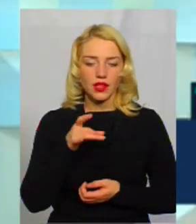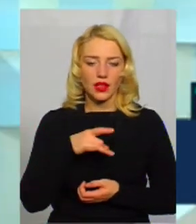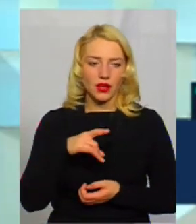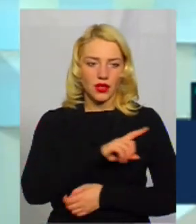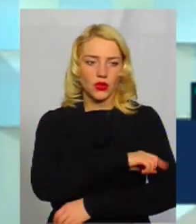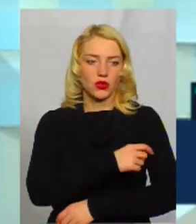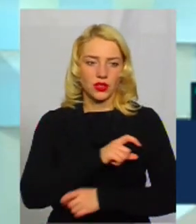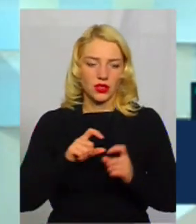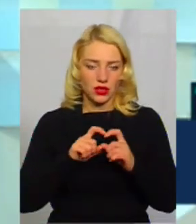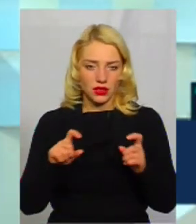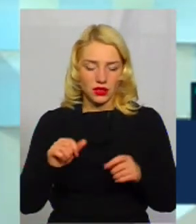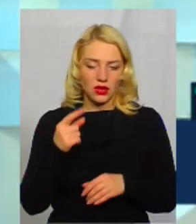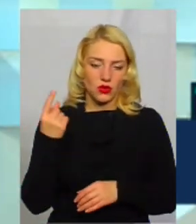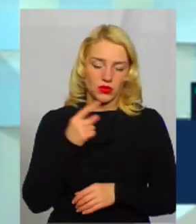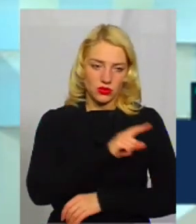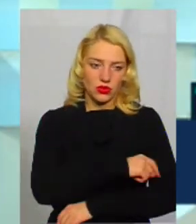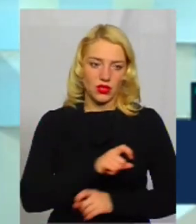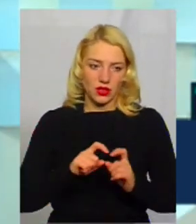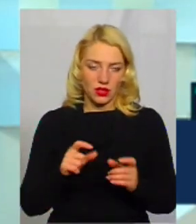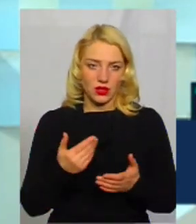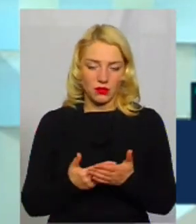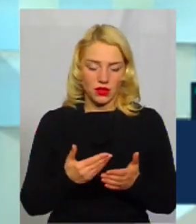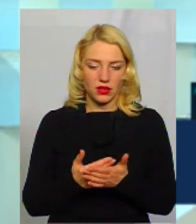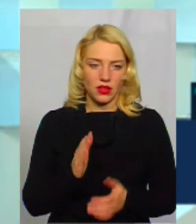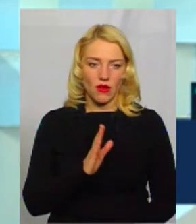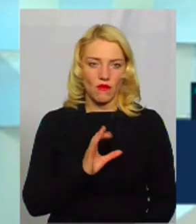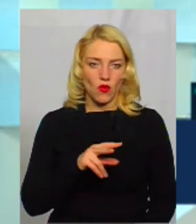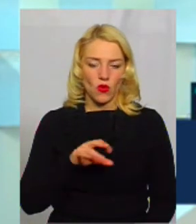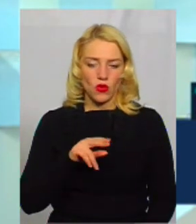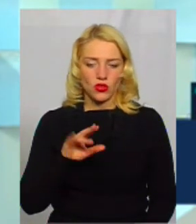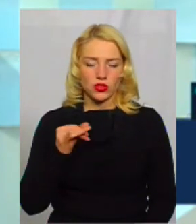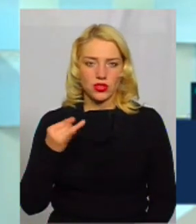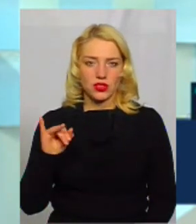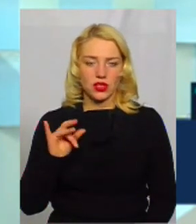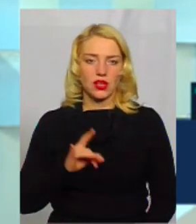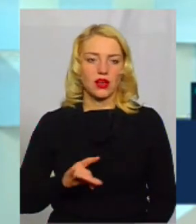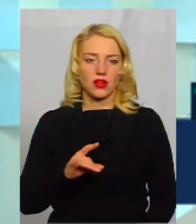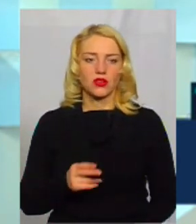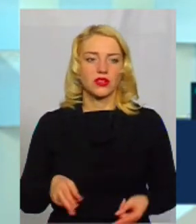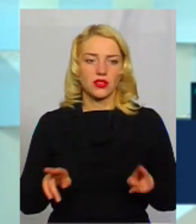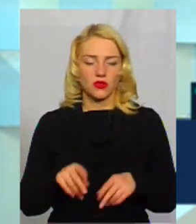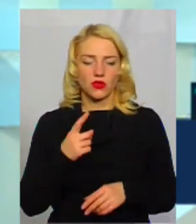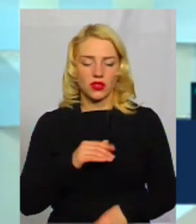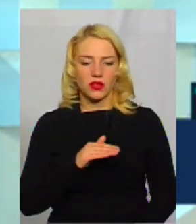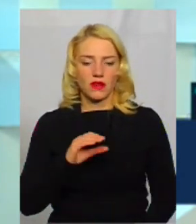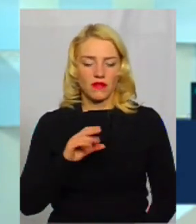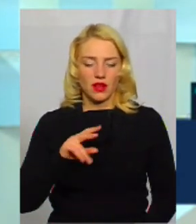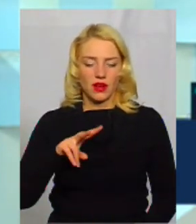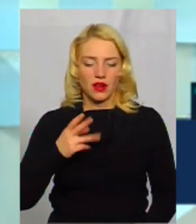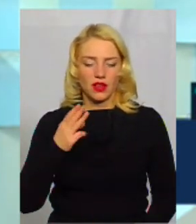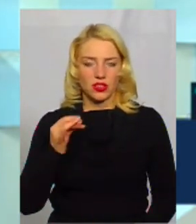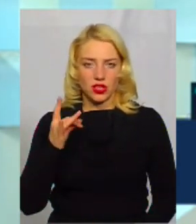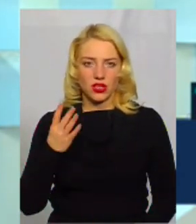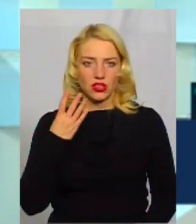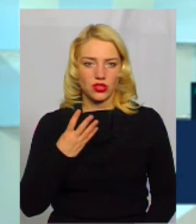лікарні, областні лікарні. Наприклад, Волочевський район. Залишається один фельдшер і чотири